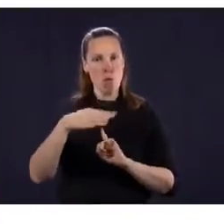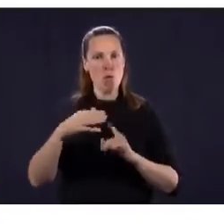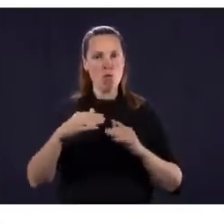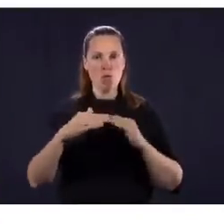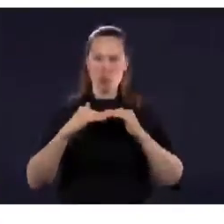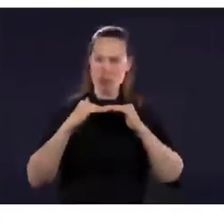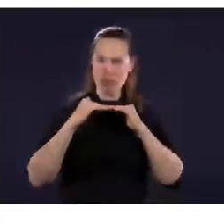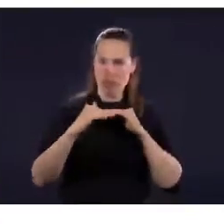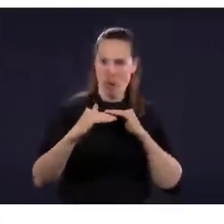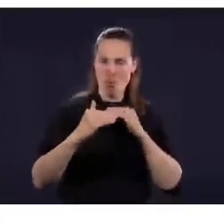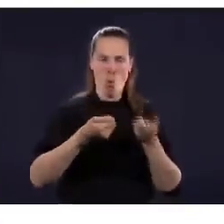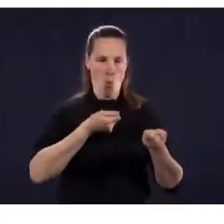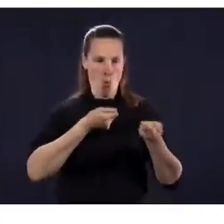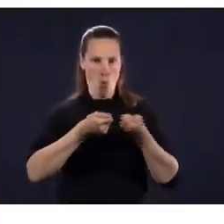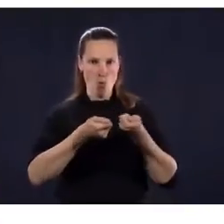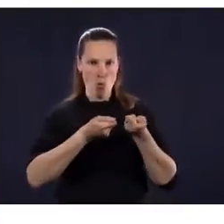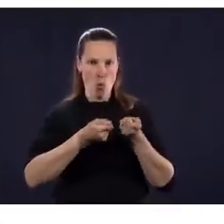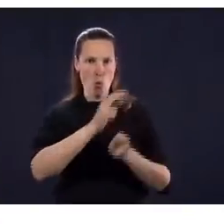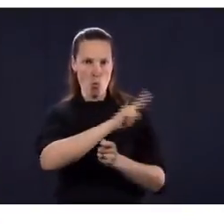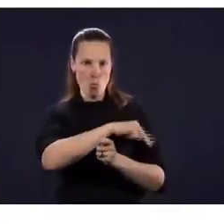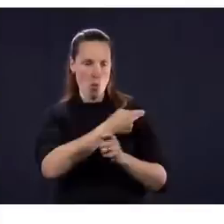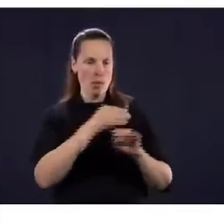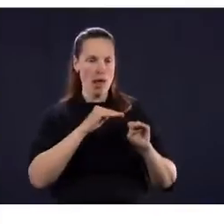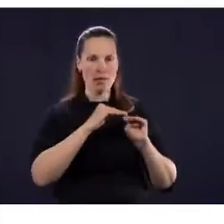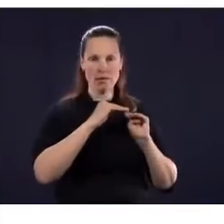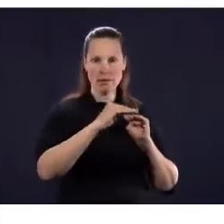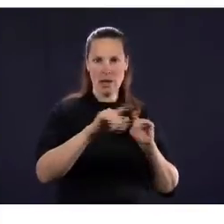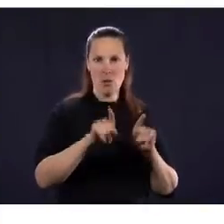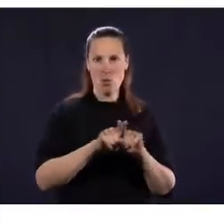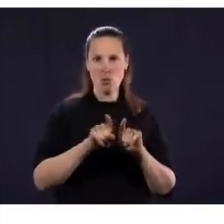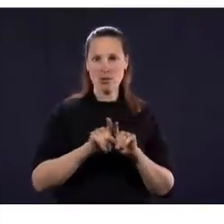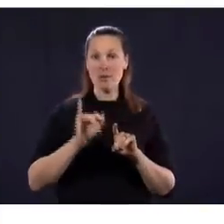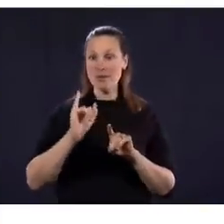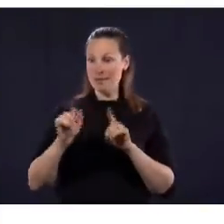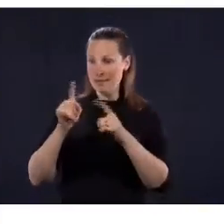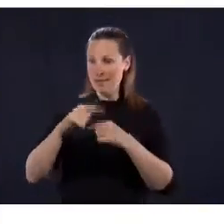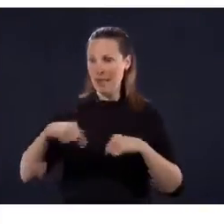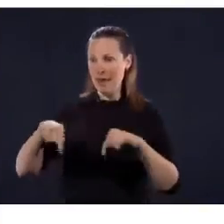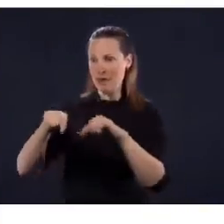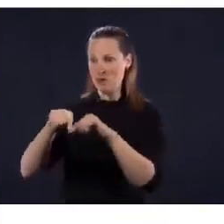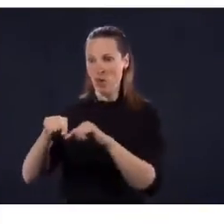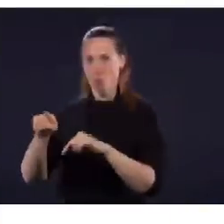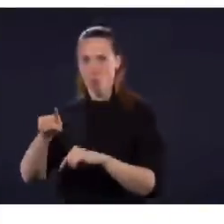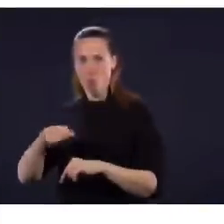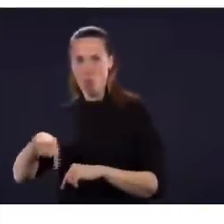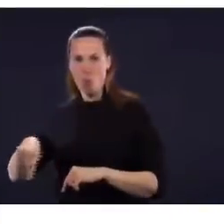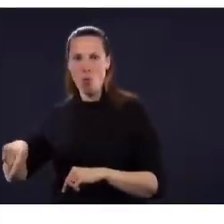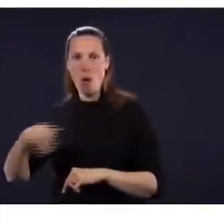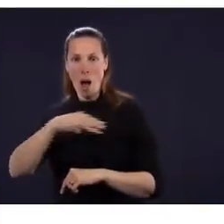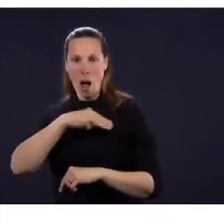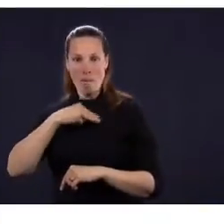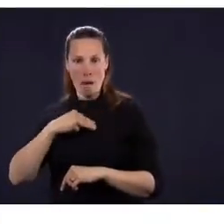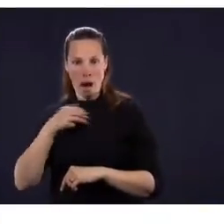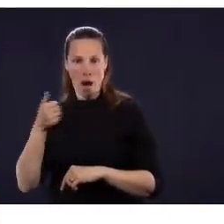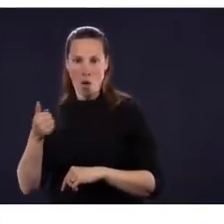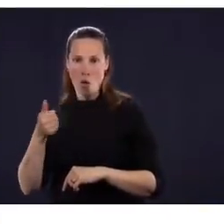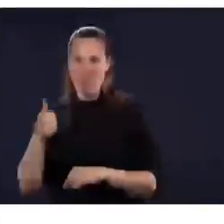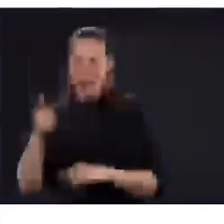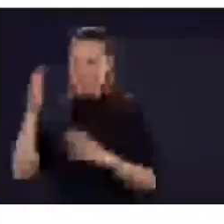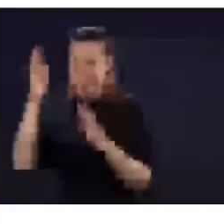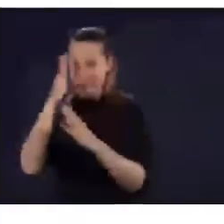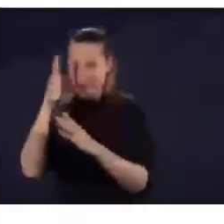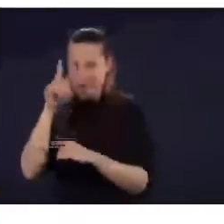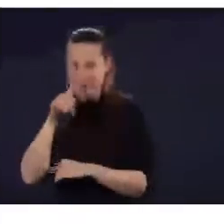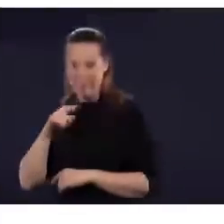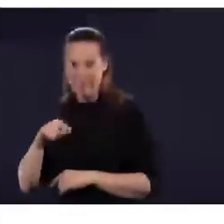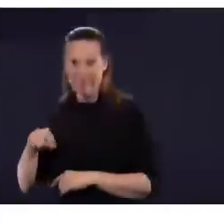sur la question des scénarios parce que vous nous aviez effectivement fait une présentation au mois d'avril. On était